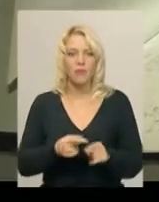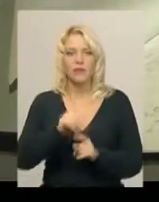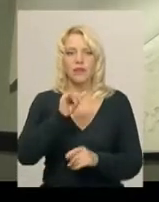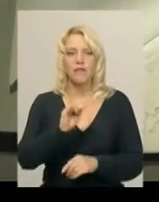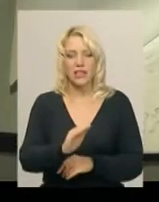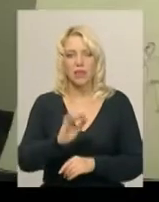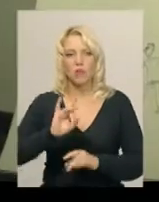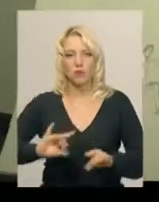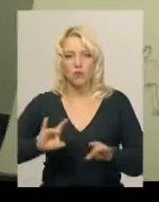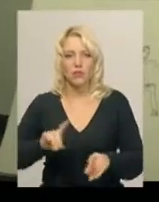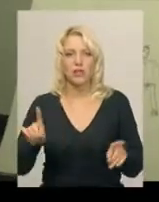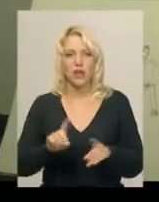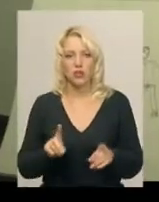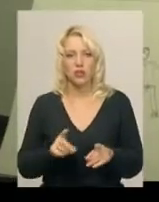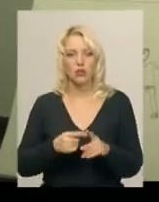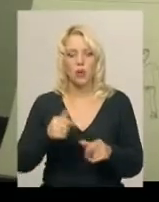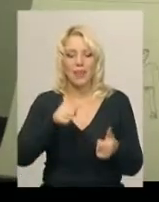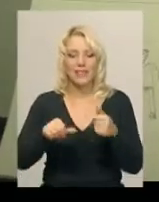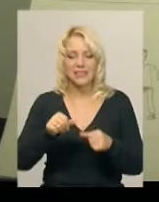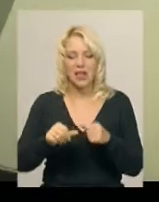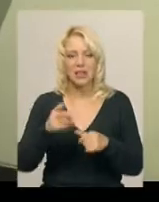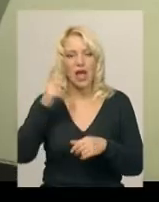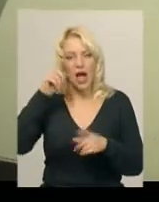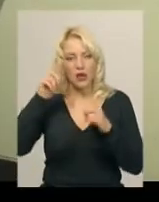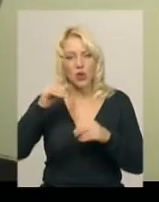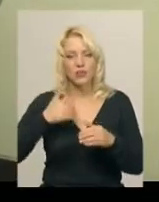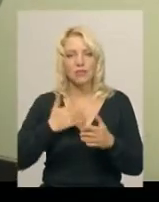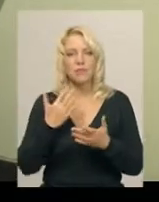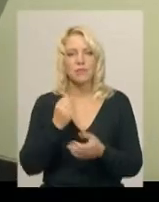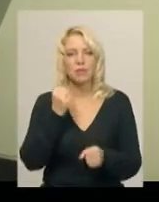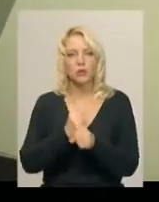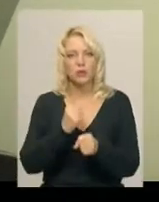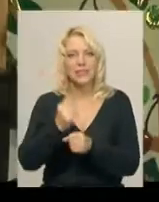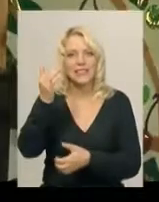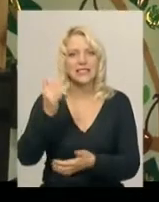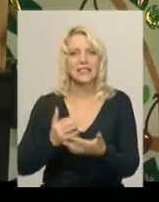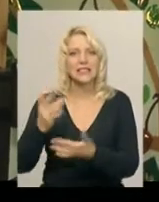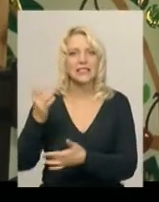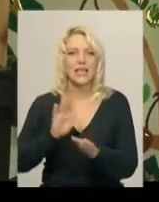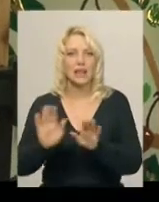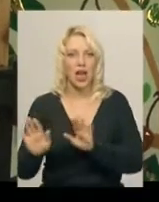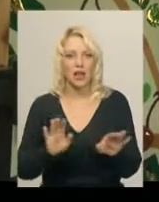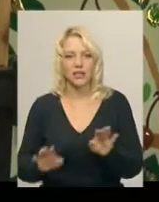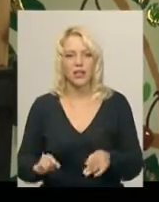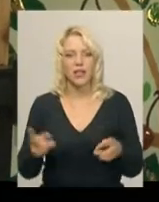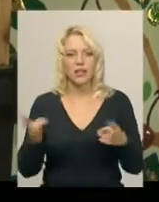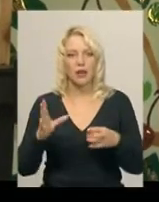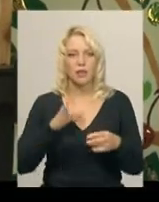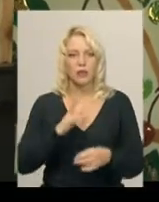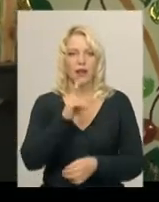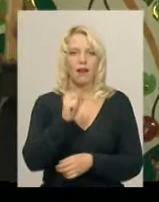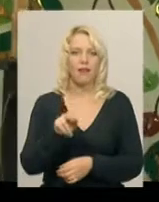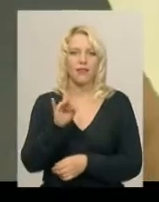розповідає, для створення пластилінової анімації потрібно придумати сценарій історії, після чого її треба графічно розписати. Повинна бути розкадровка,